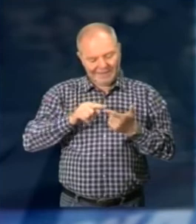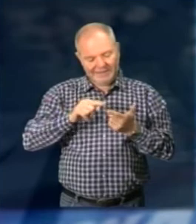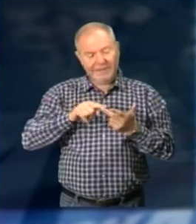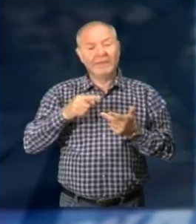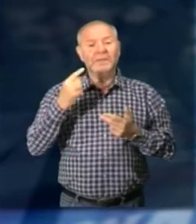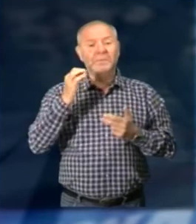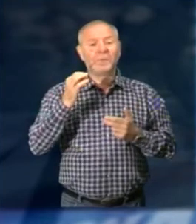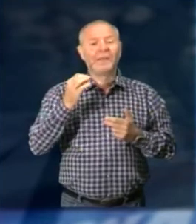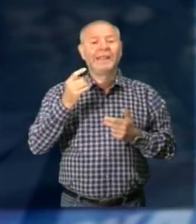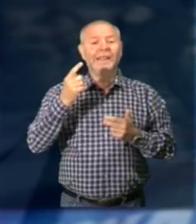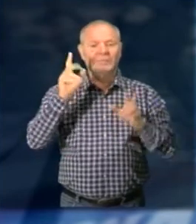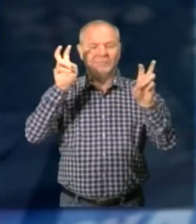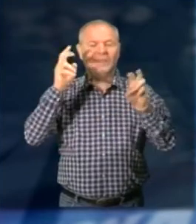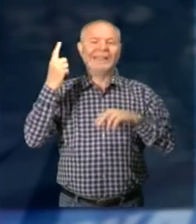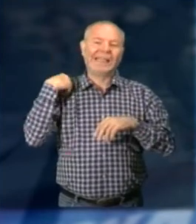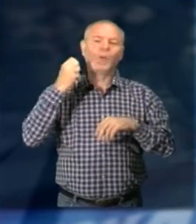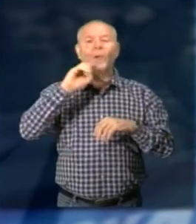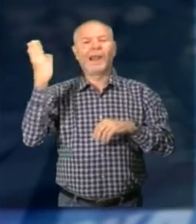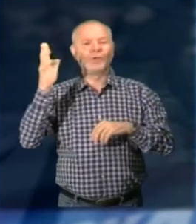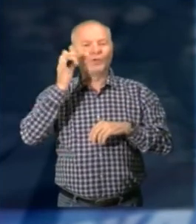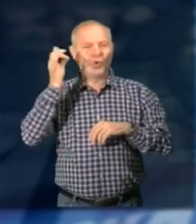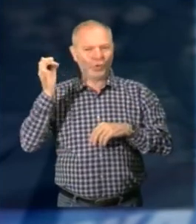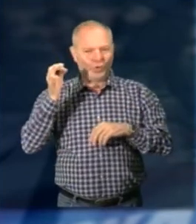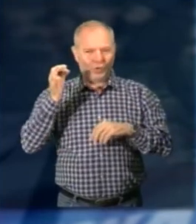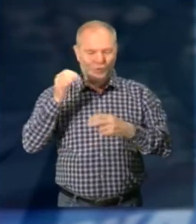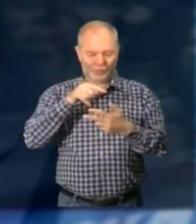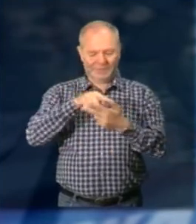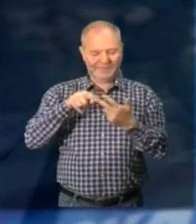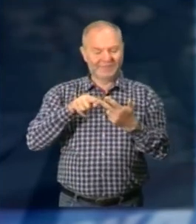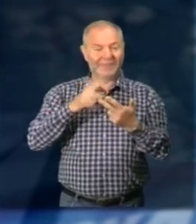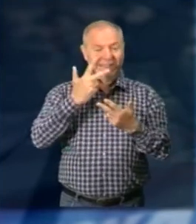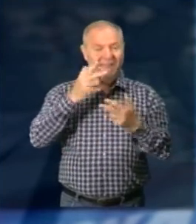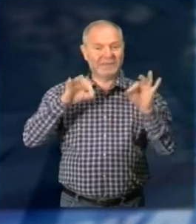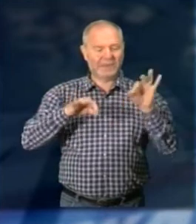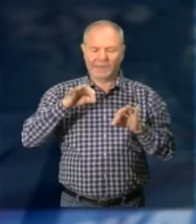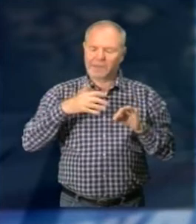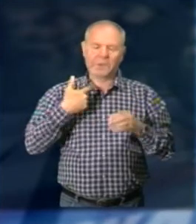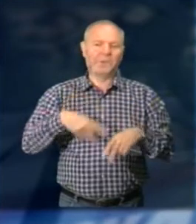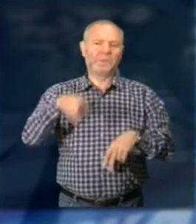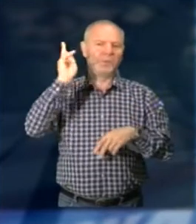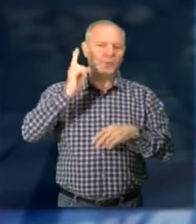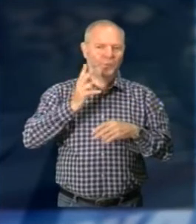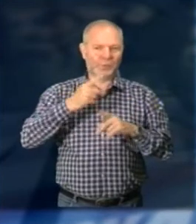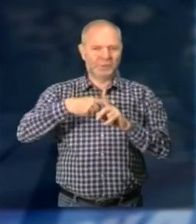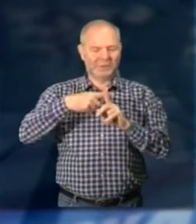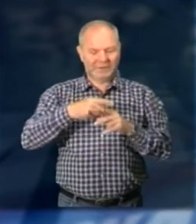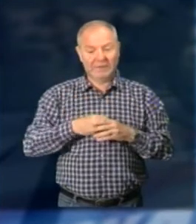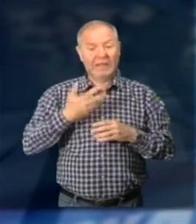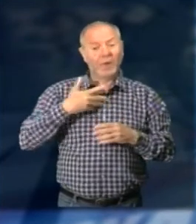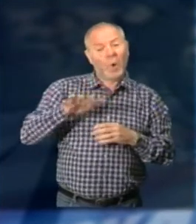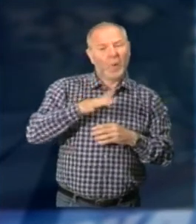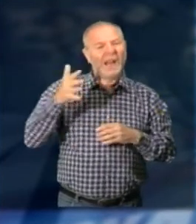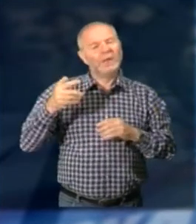ieri e un altro giorno con Gianluca Ramazzotti, Antonio Cornacchione e Milena Miconi Il gradimento più basso, ma comunque dell'82